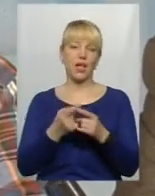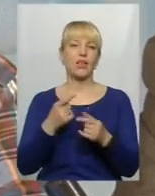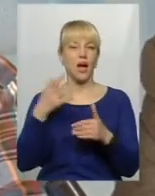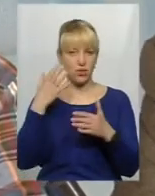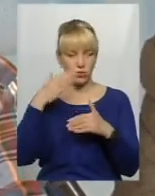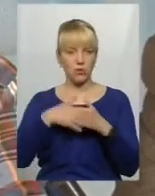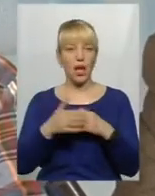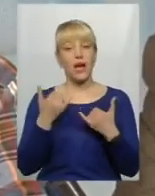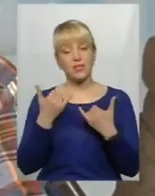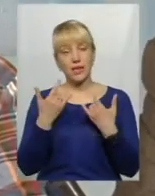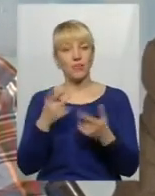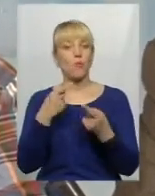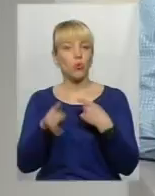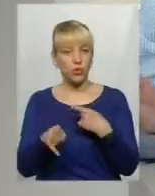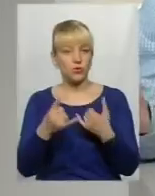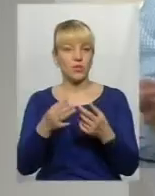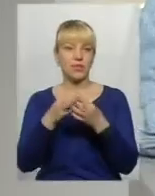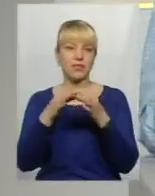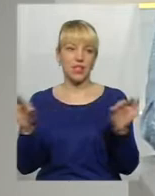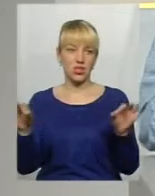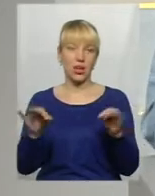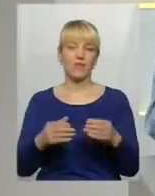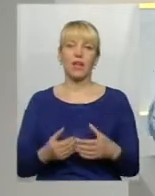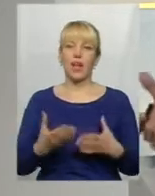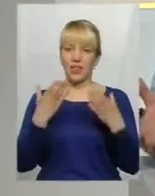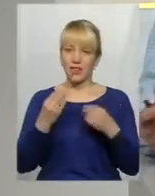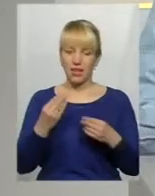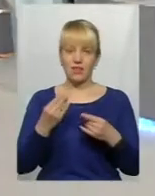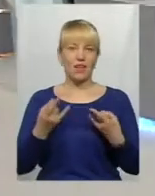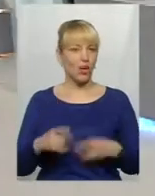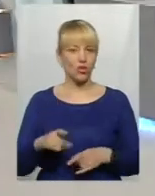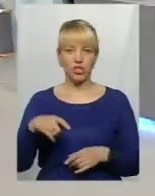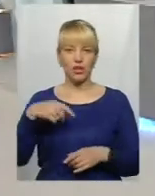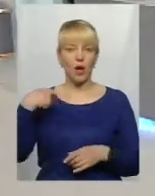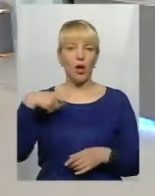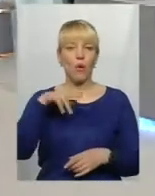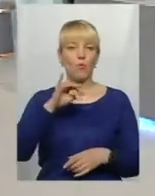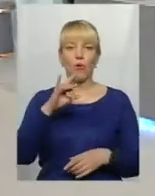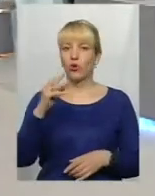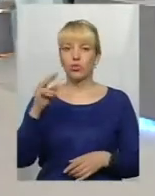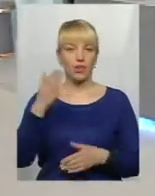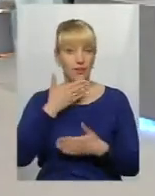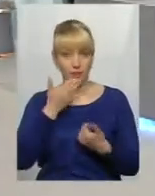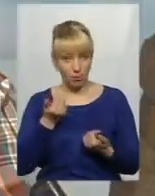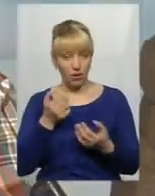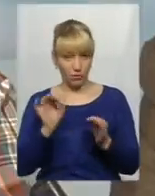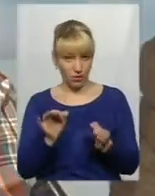живемо у демократичній державі. Дня народження Порошенка чи Гройсмана я не бачу, тому це вже є свідчення чогось.